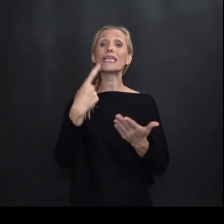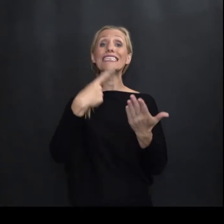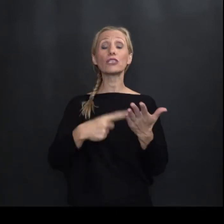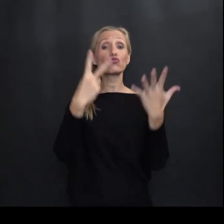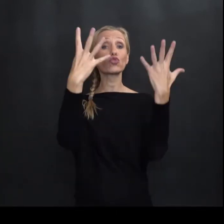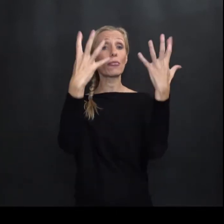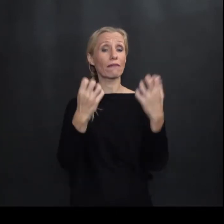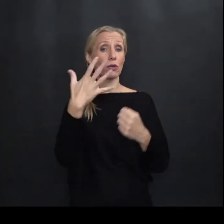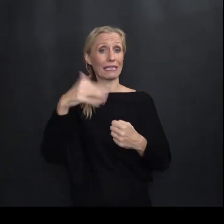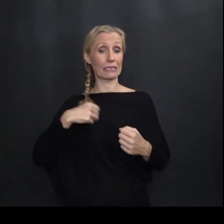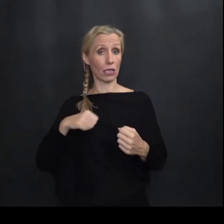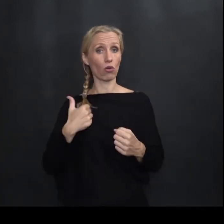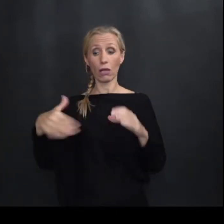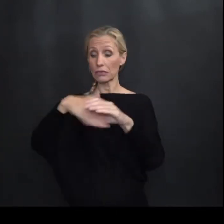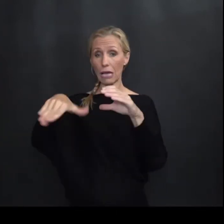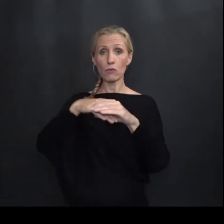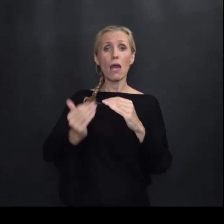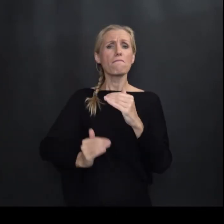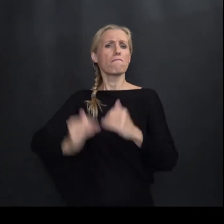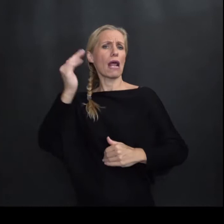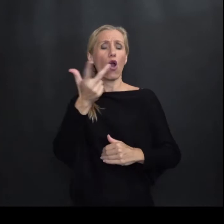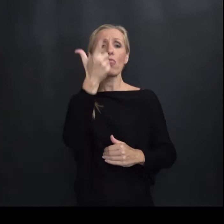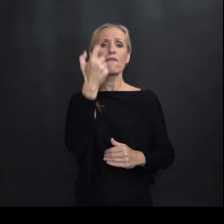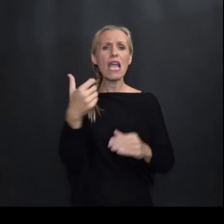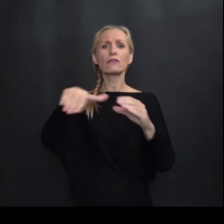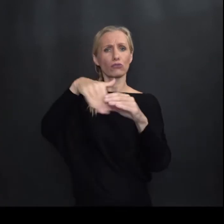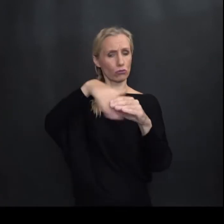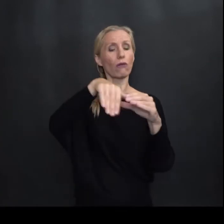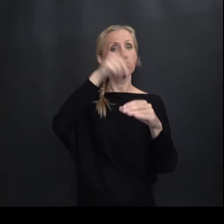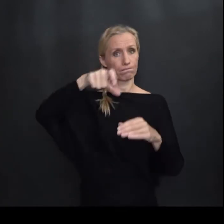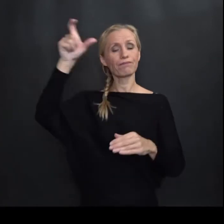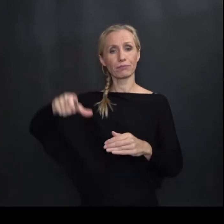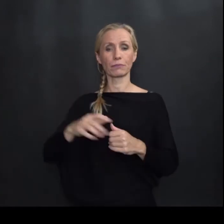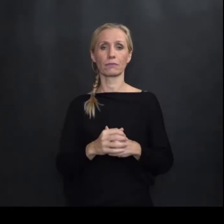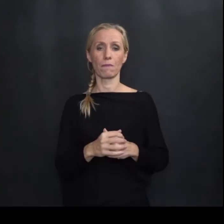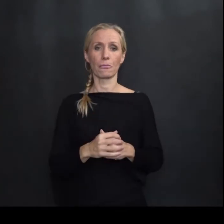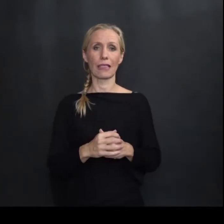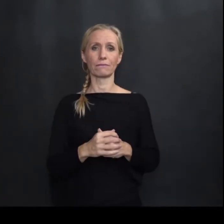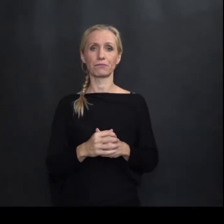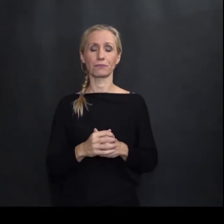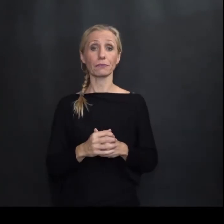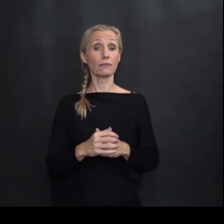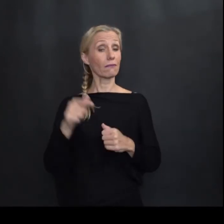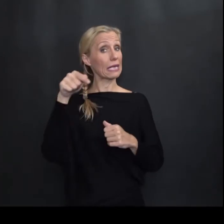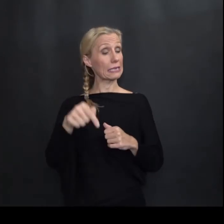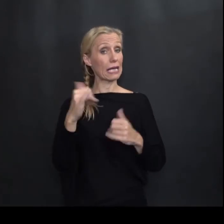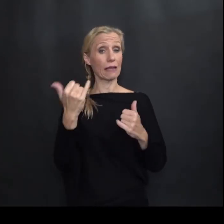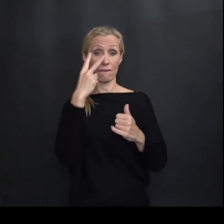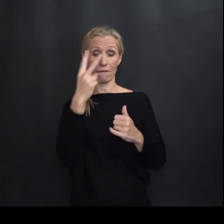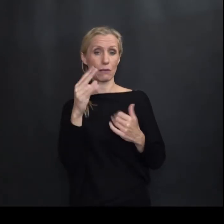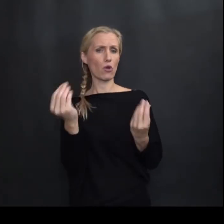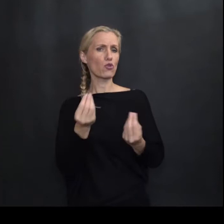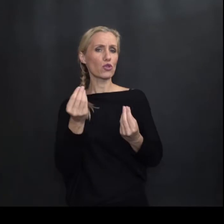1950. godine Čak imala preko 200 zaposlenika Kada se još nalazimo